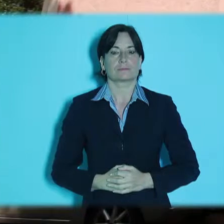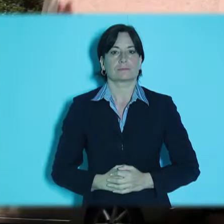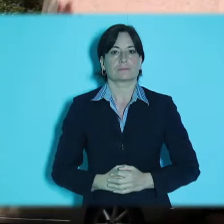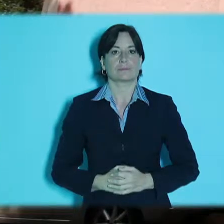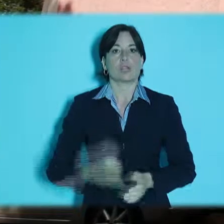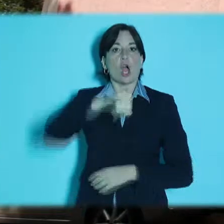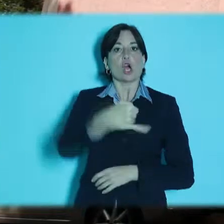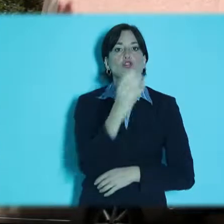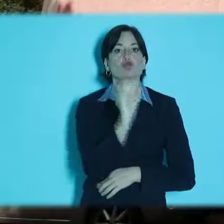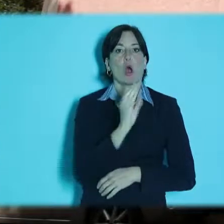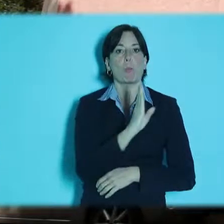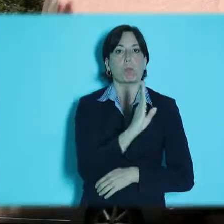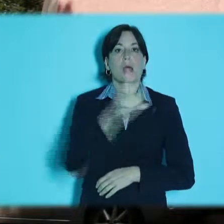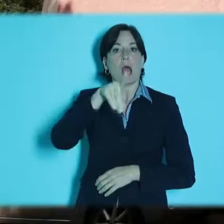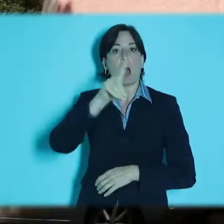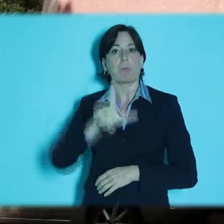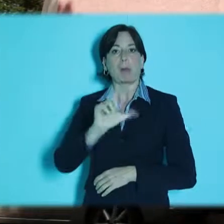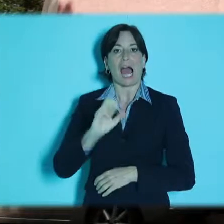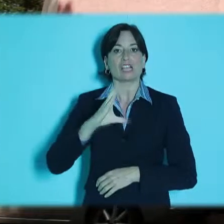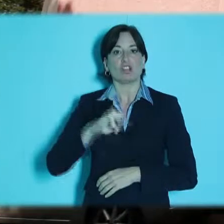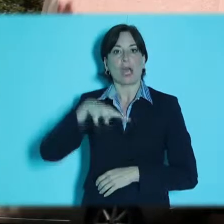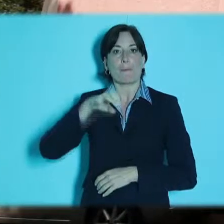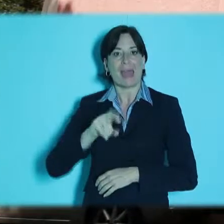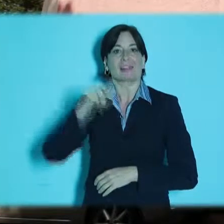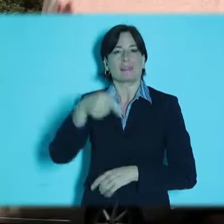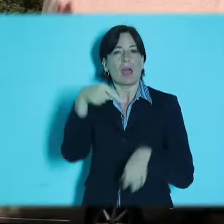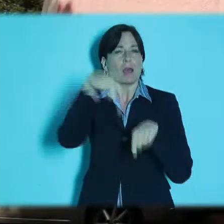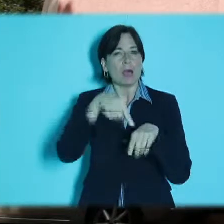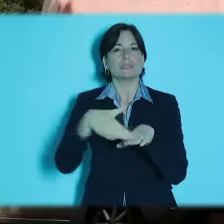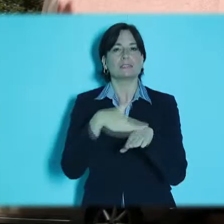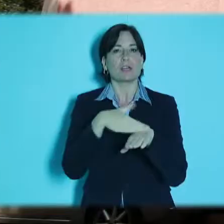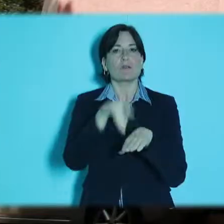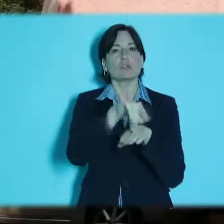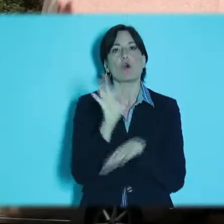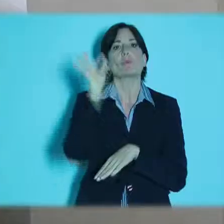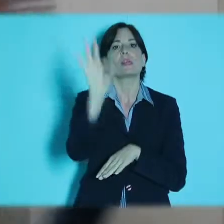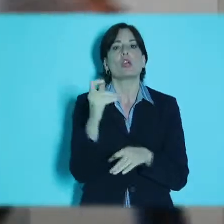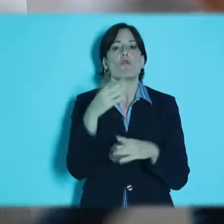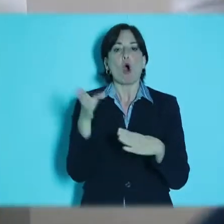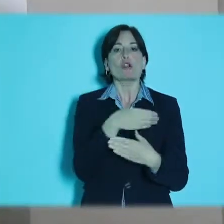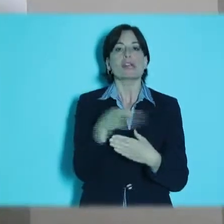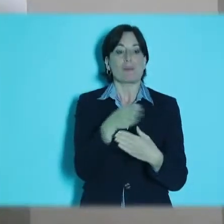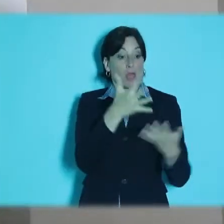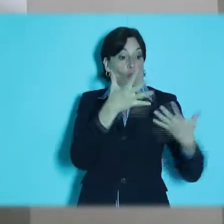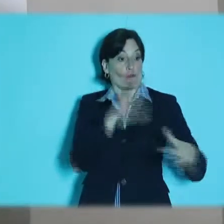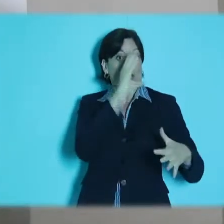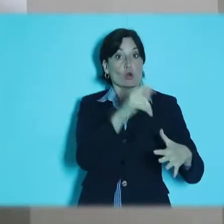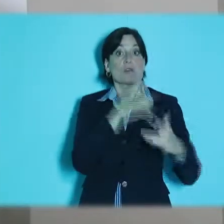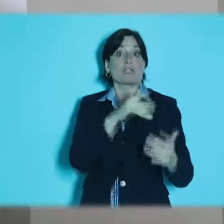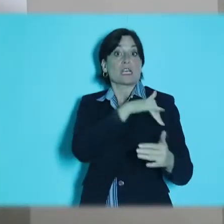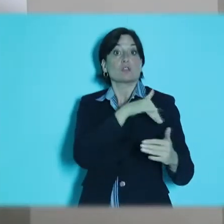Placement sono iniziative che noi portiamo avanti per l'orientamento in uscita degli studenti. Radicato nelle